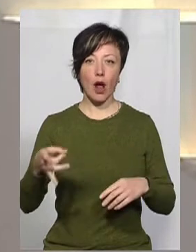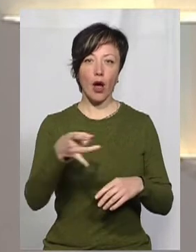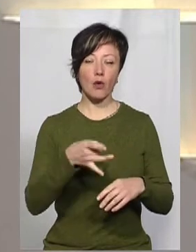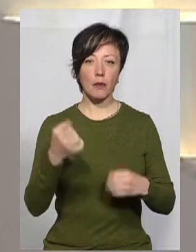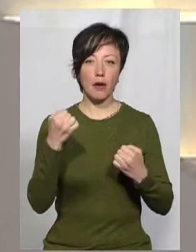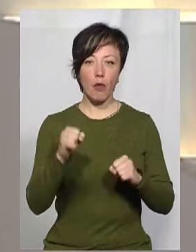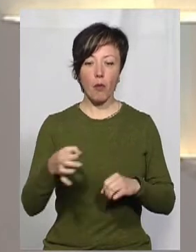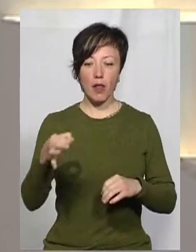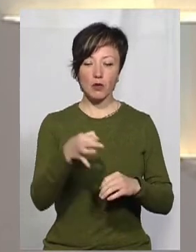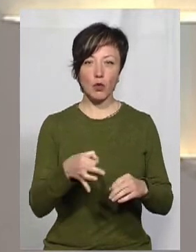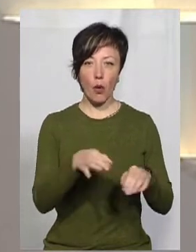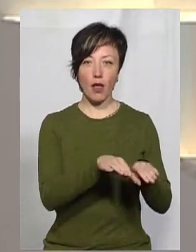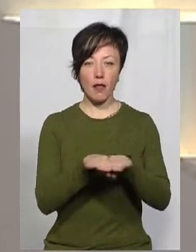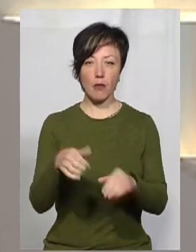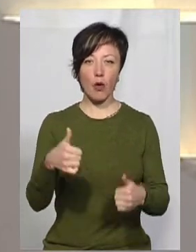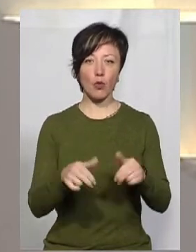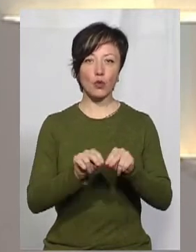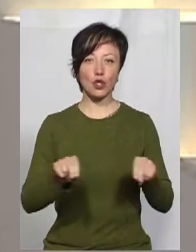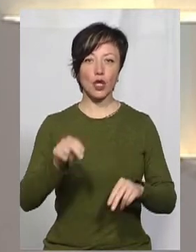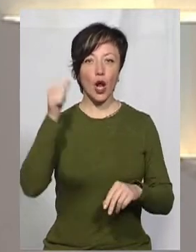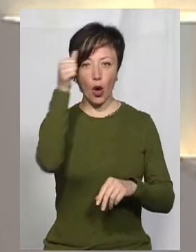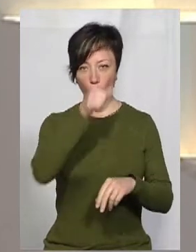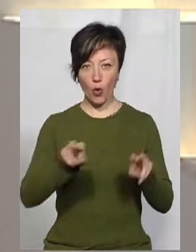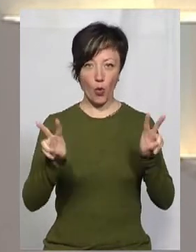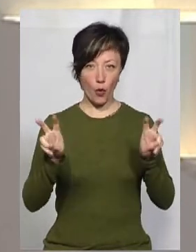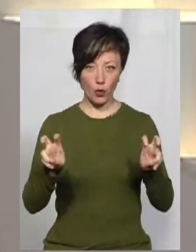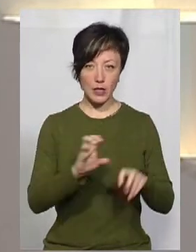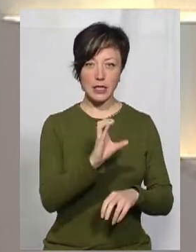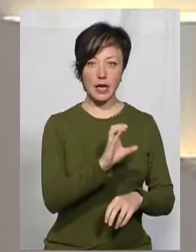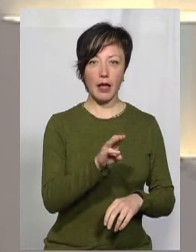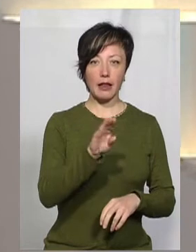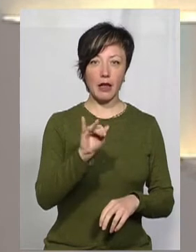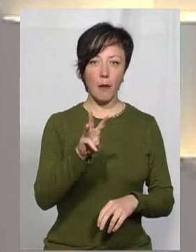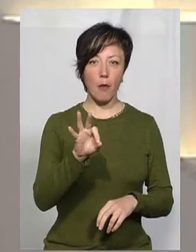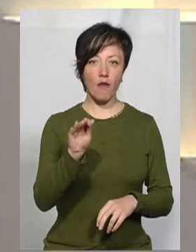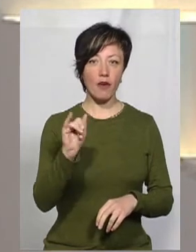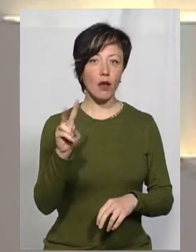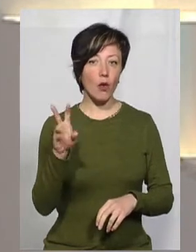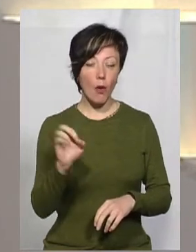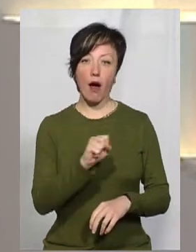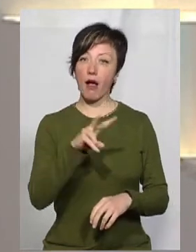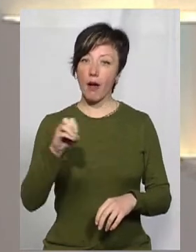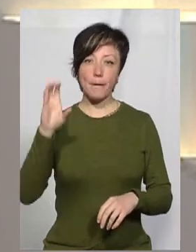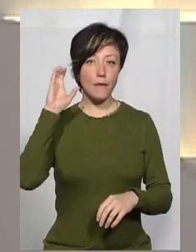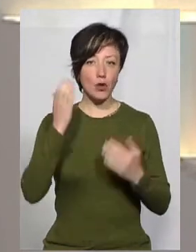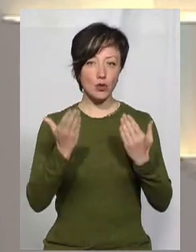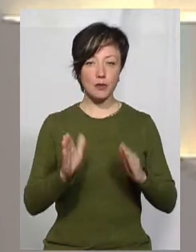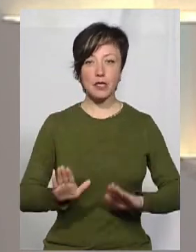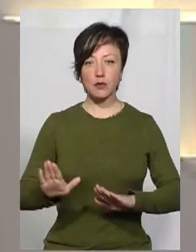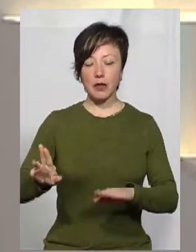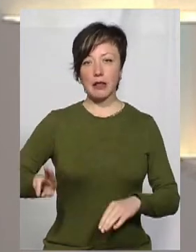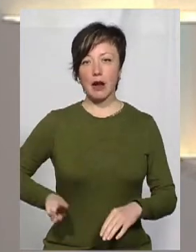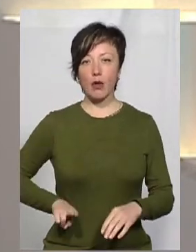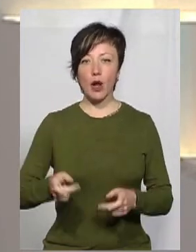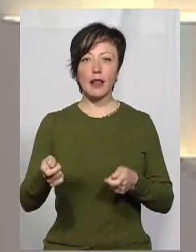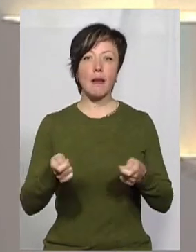обласного етапу конкурсу «Учитель року» Сергій Тимофійко. Але передусім послухаємо заступницю